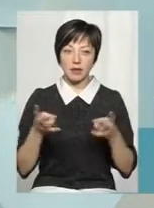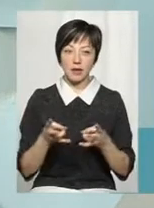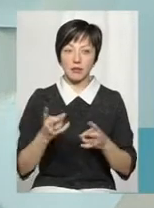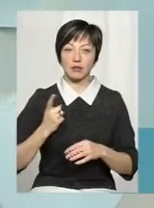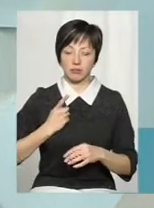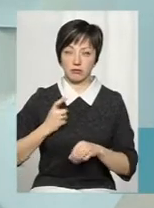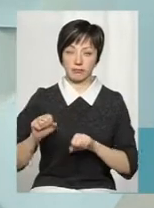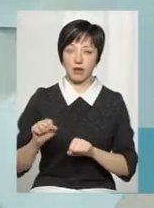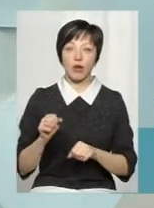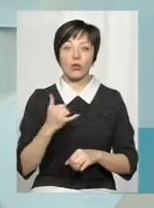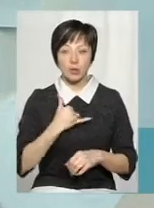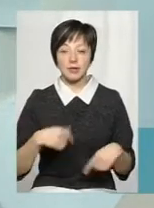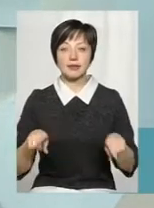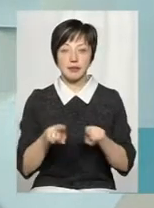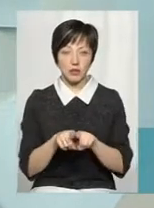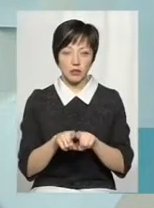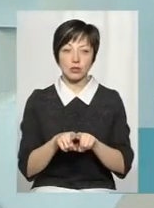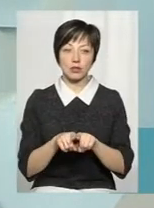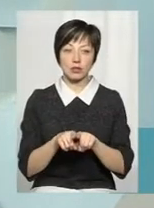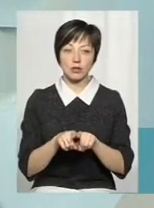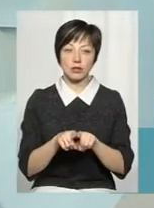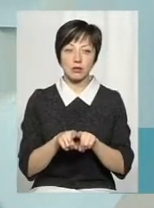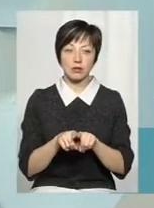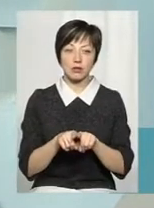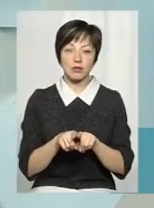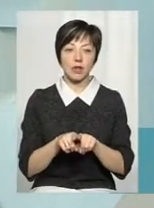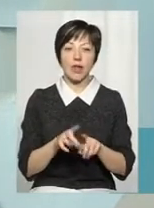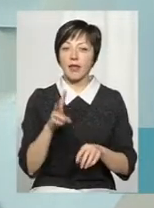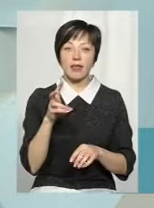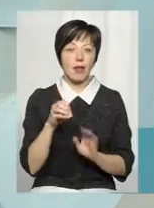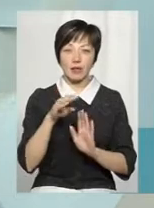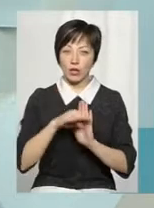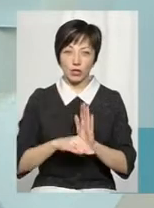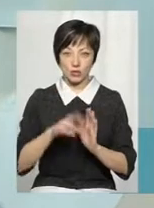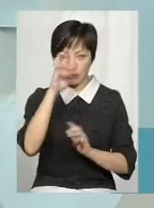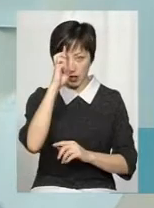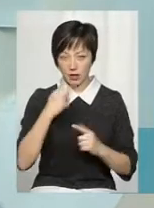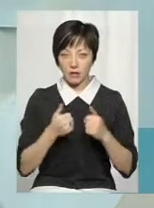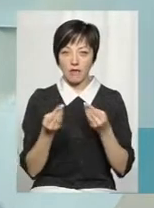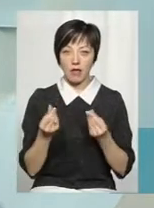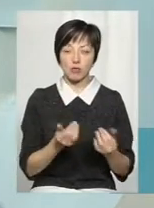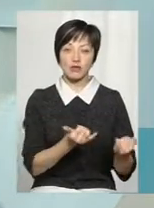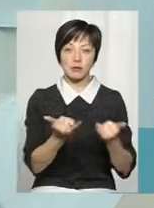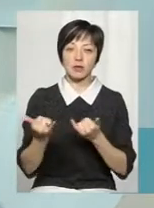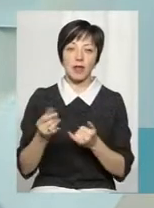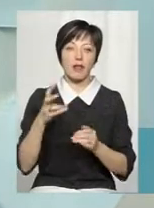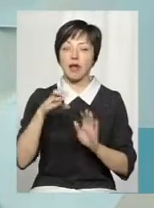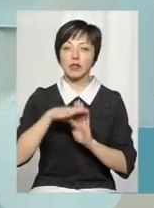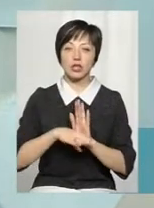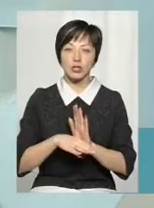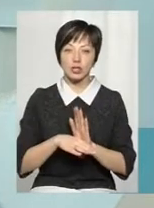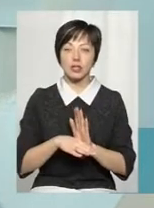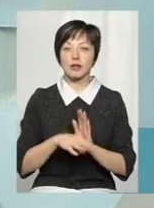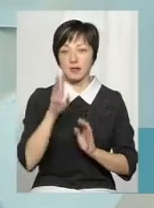сторожі. Хоча в нас теж не найгірше в країні фінансове забезпечення, не найгірше